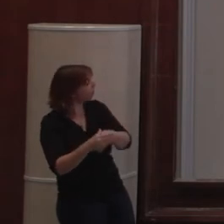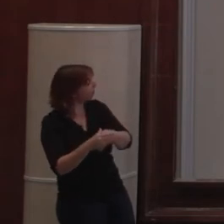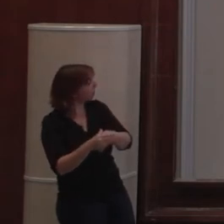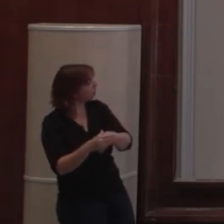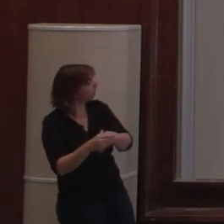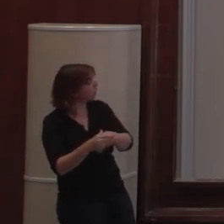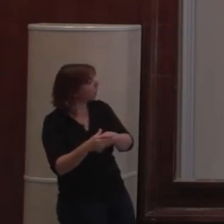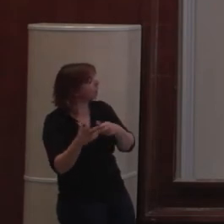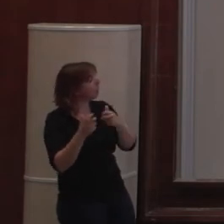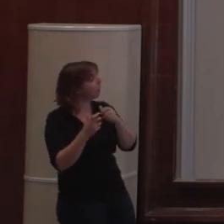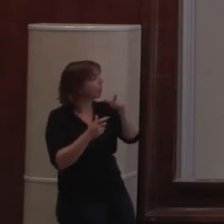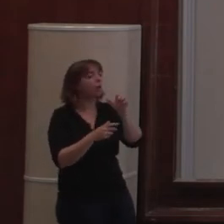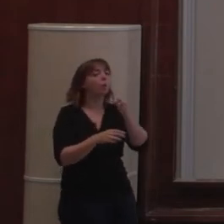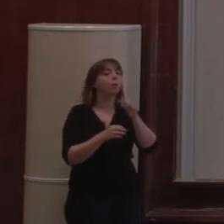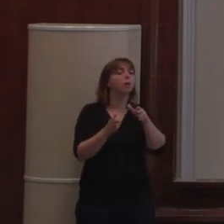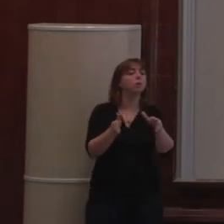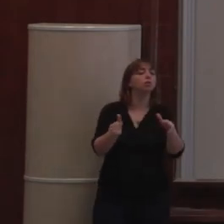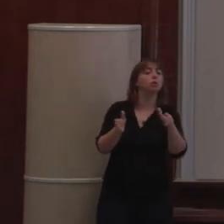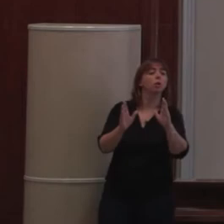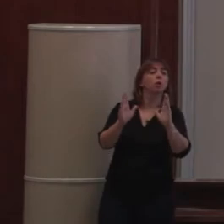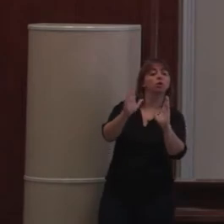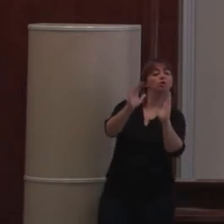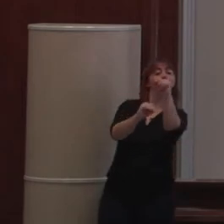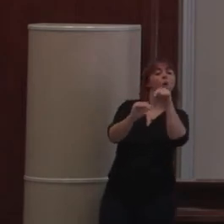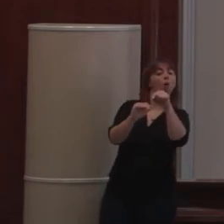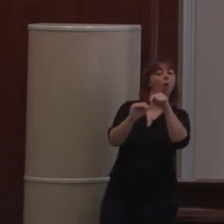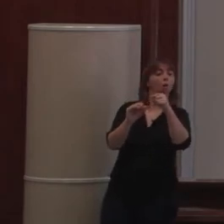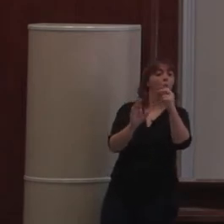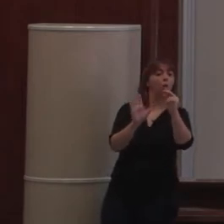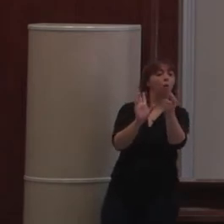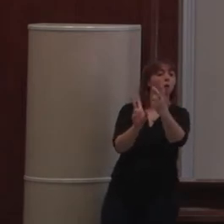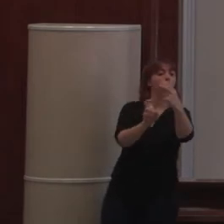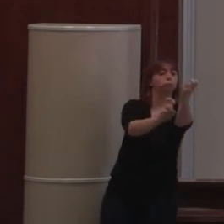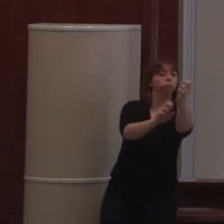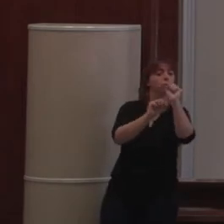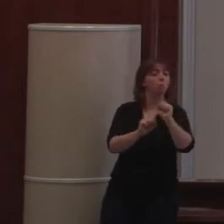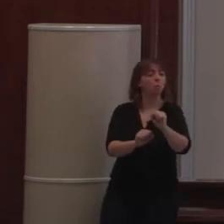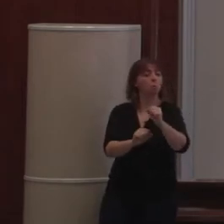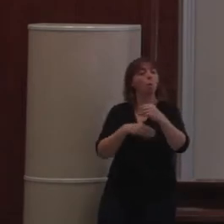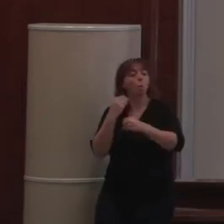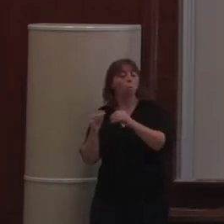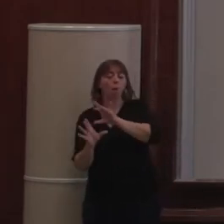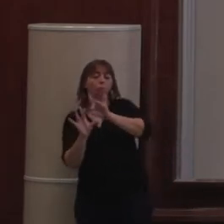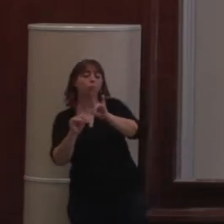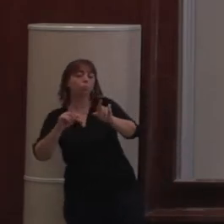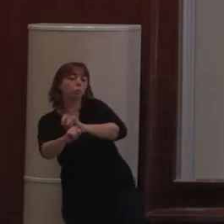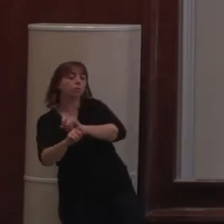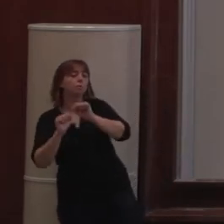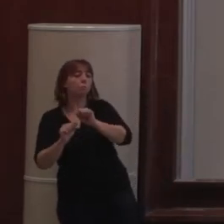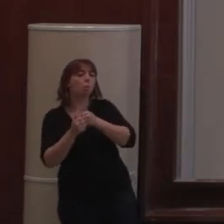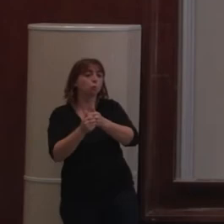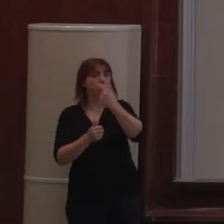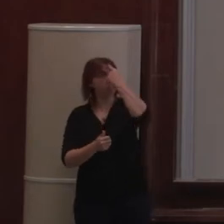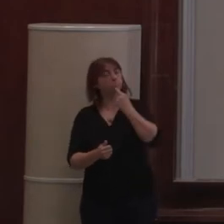c'est ça. On peut dire que tel champ est visible ou modifiable par tel ou tel rôle.'est possible, bien entendu. Donc, du coup,